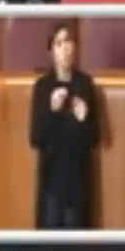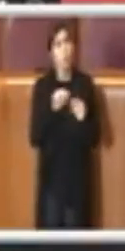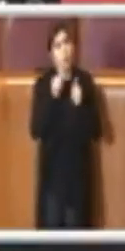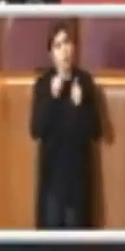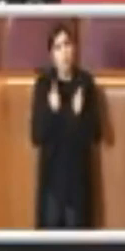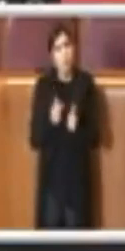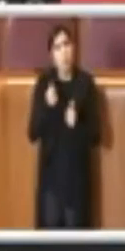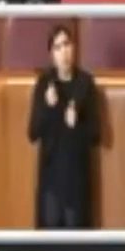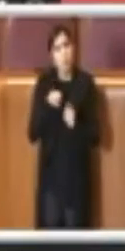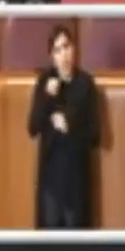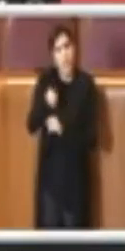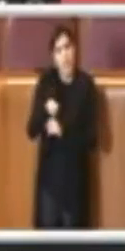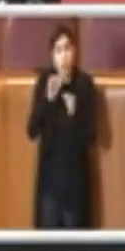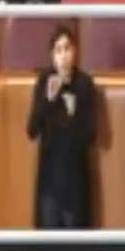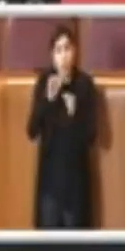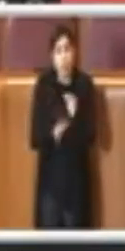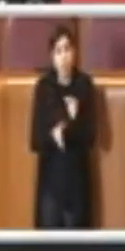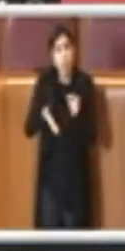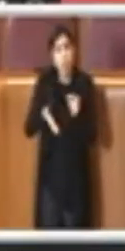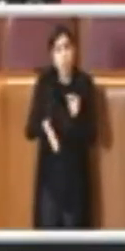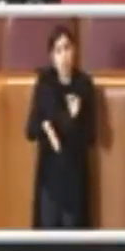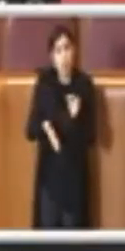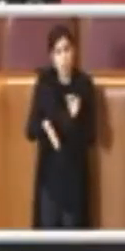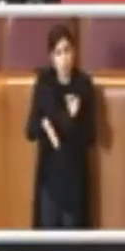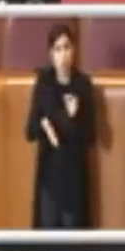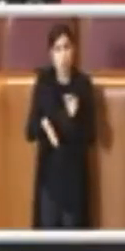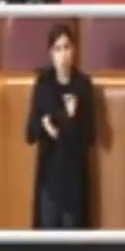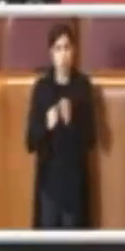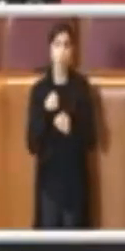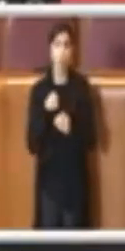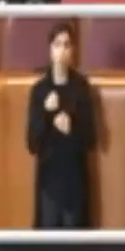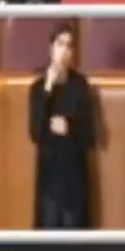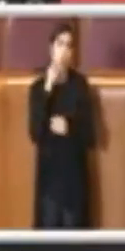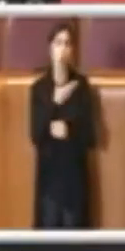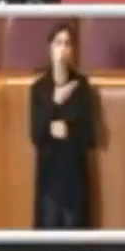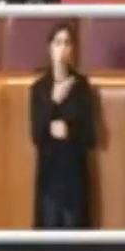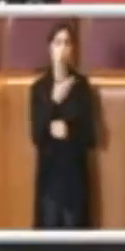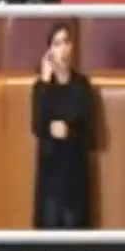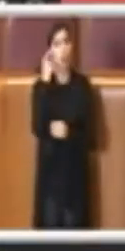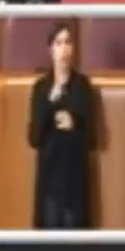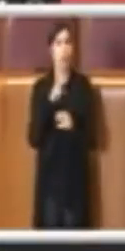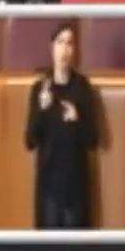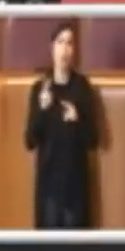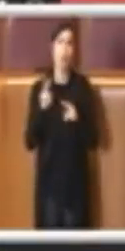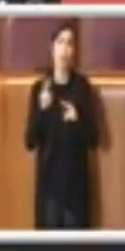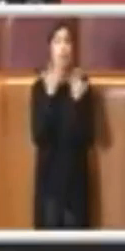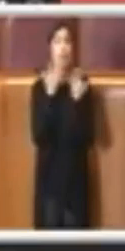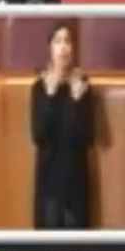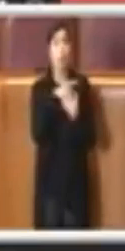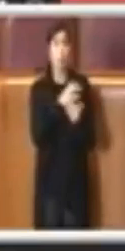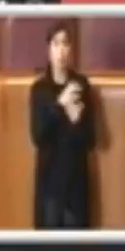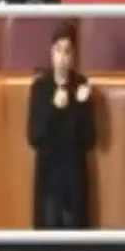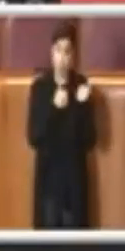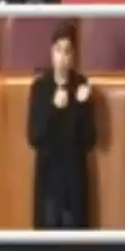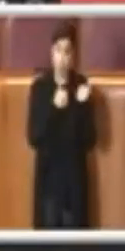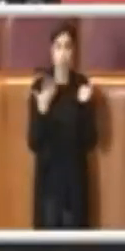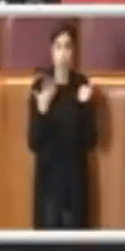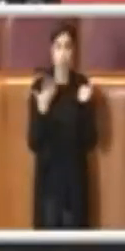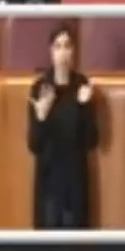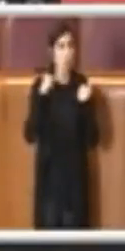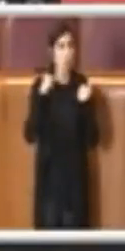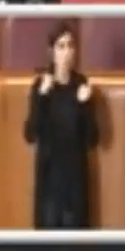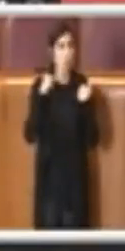immediato, so che nel senso il governo nazionale ovviamente si è impegnato quantomeno per ora con